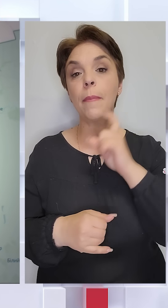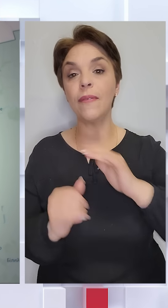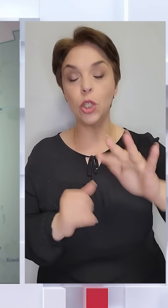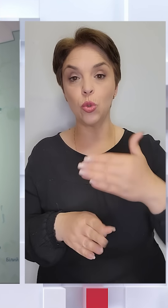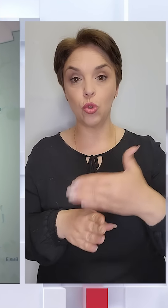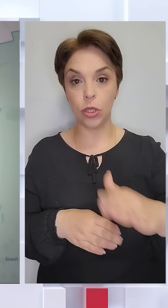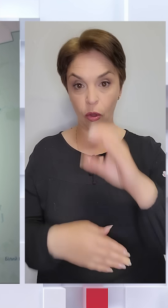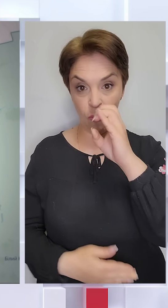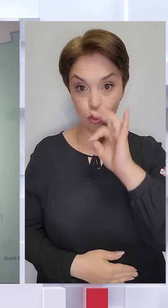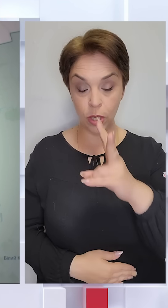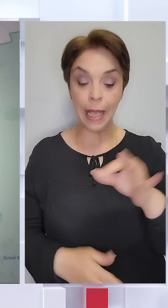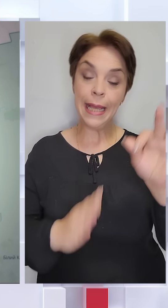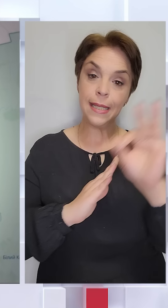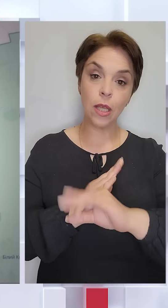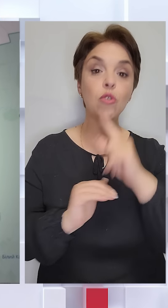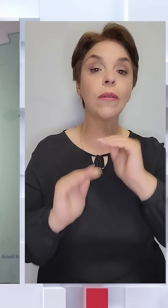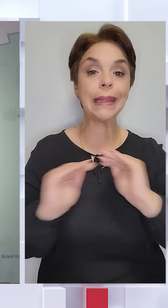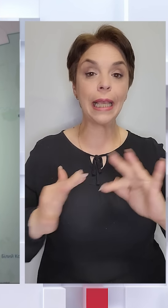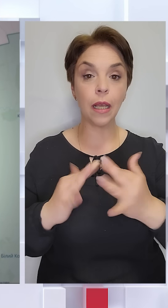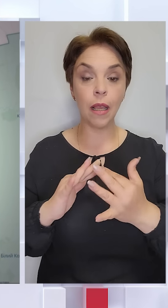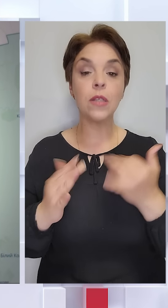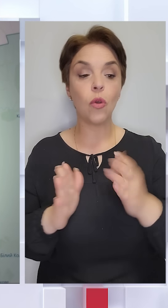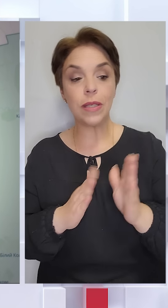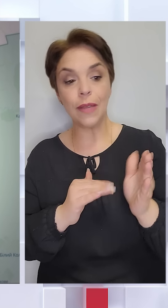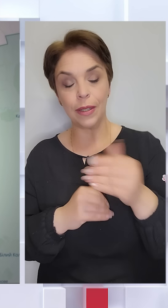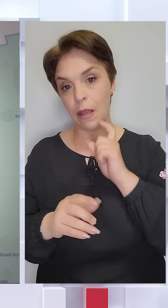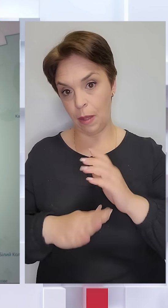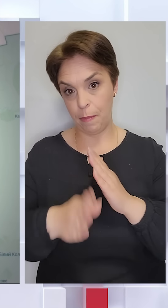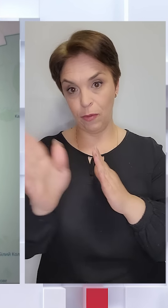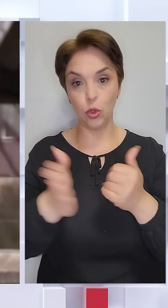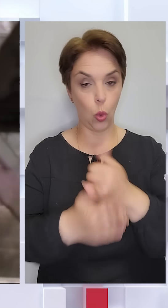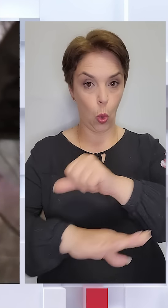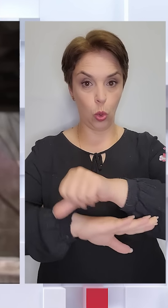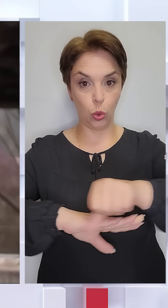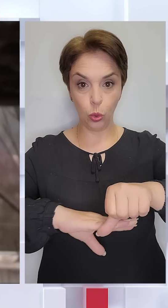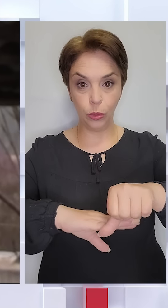частиною Вовчанська і західніше Тихого знову завертає на північ до кордону.